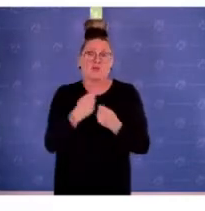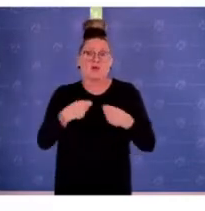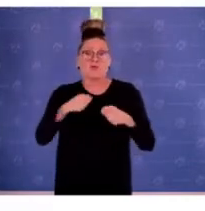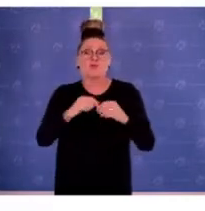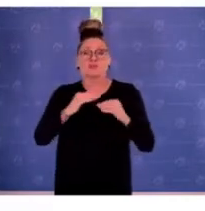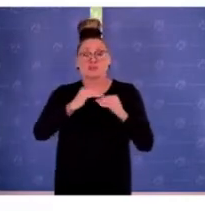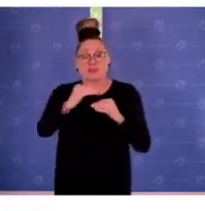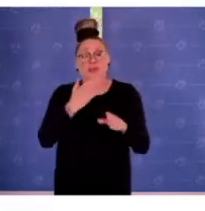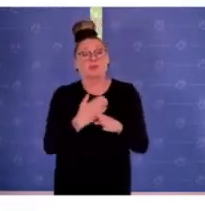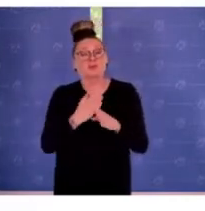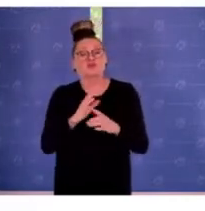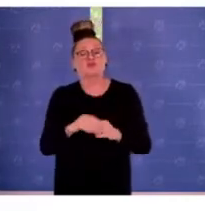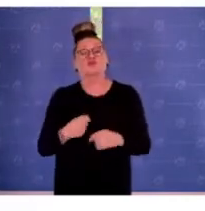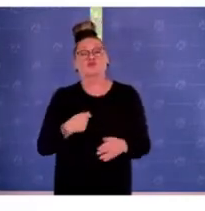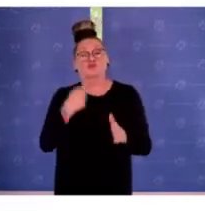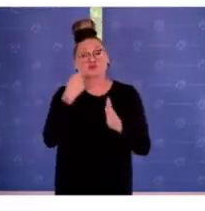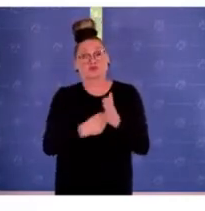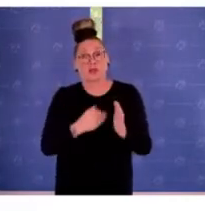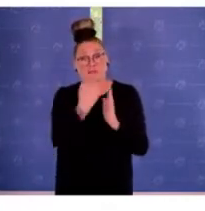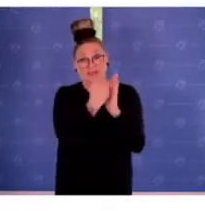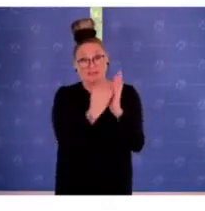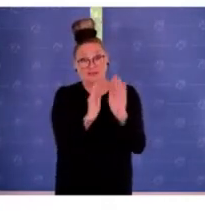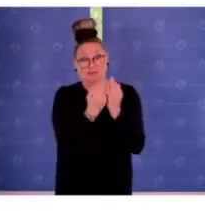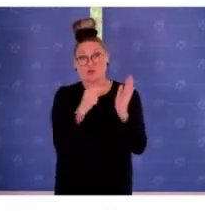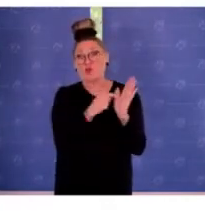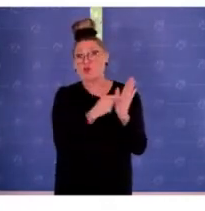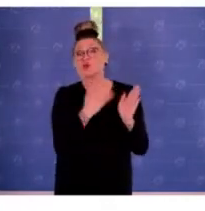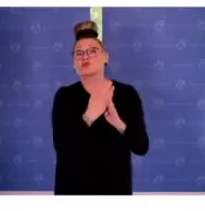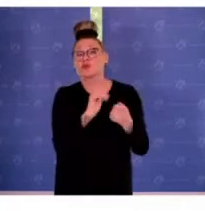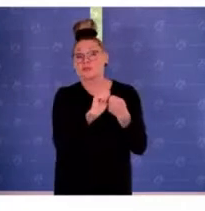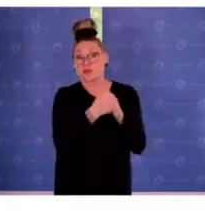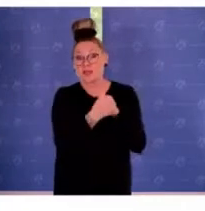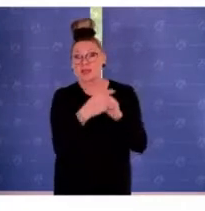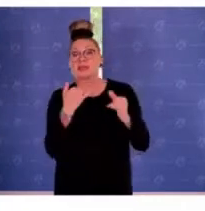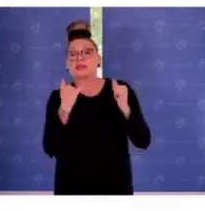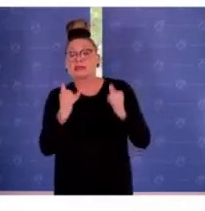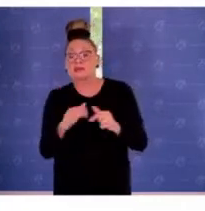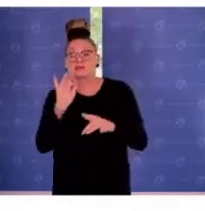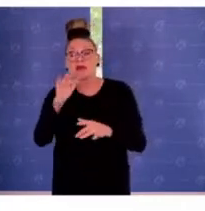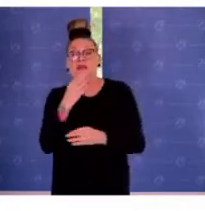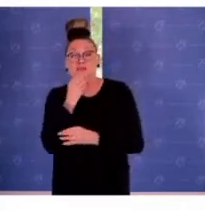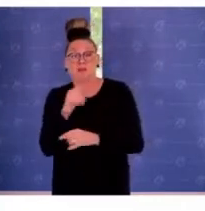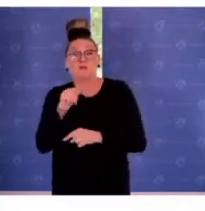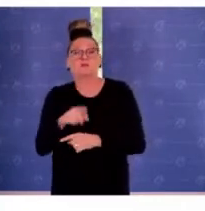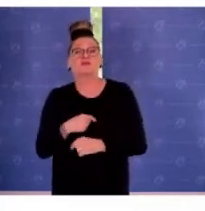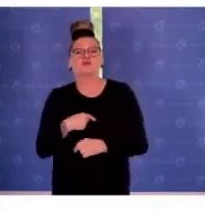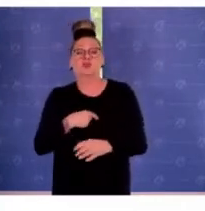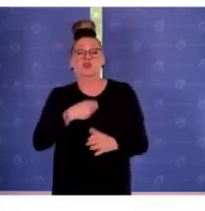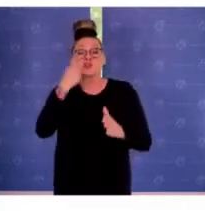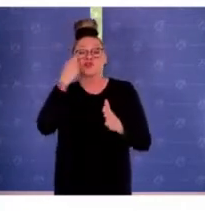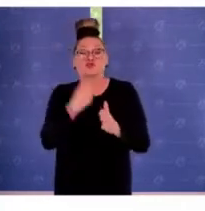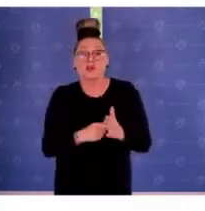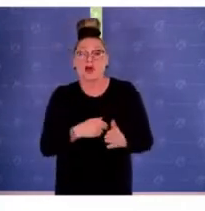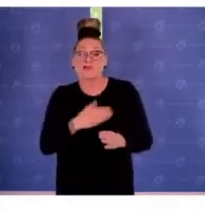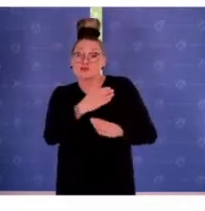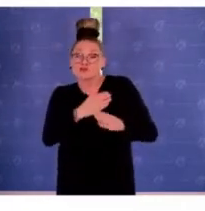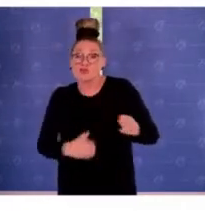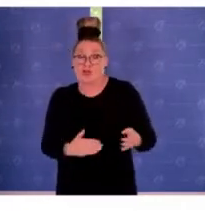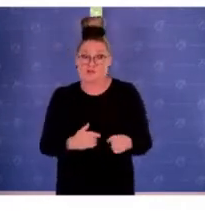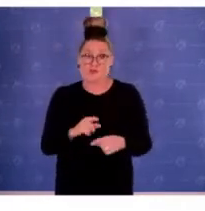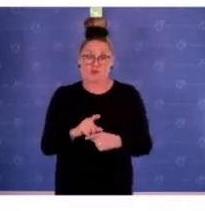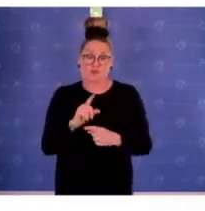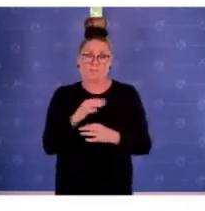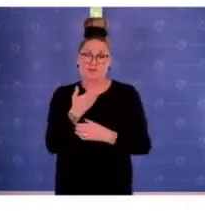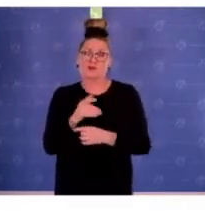Veränderung im Strafgesetzbuch gegeben. Antisemitische Motive gelten mittlerweile als strafschärfend. Das heißt, bei einer